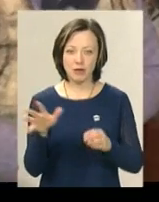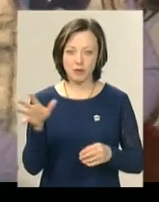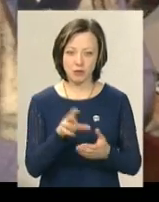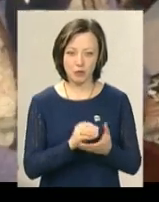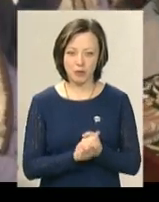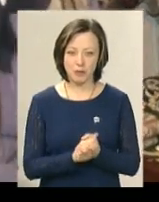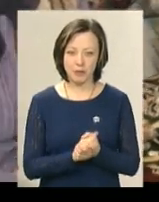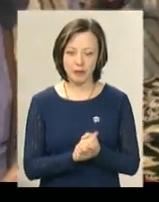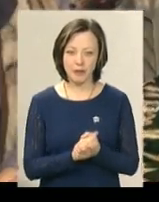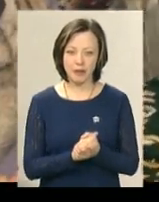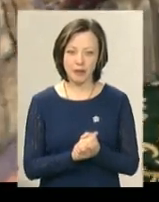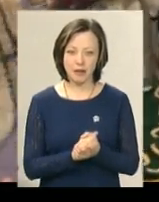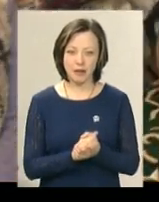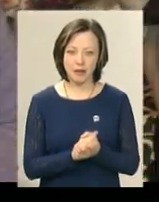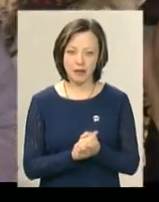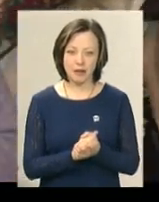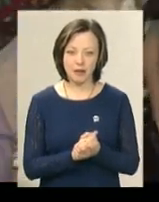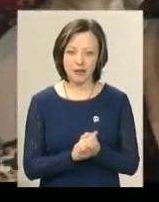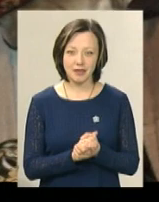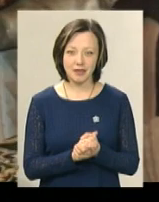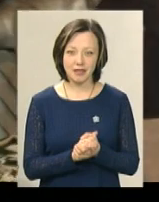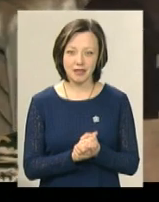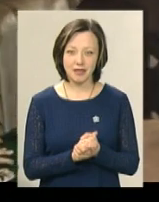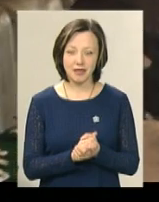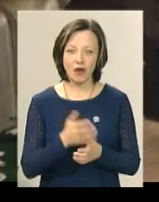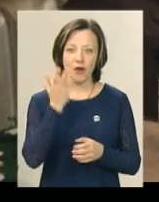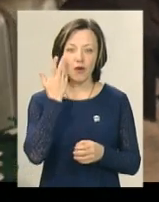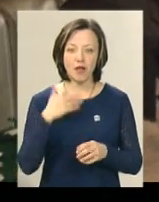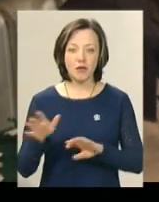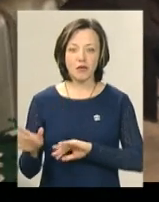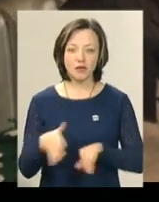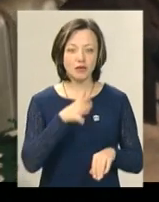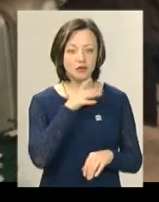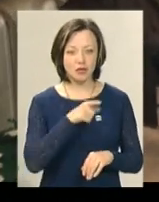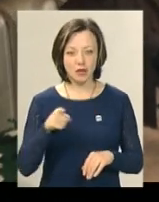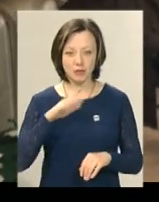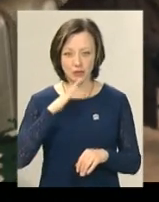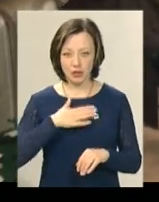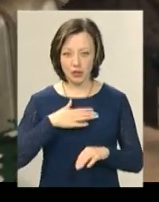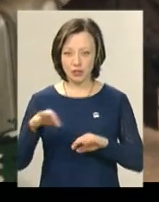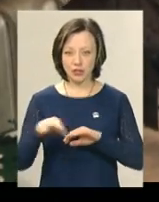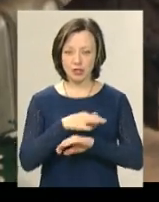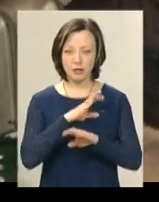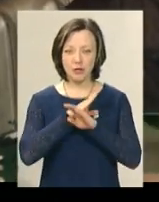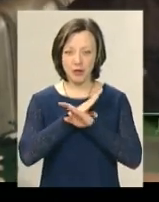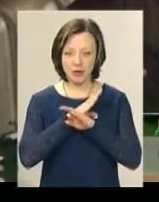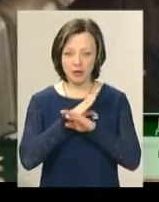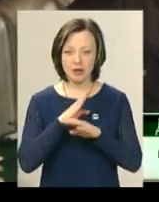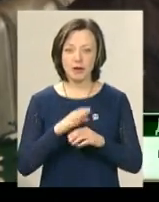усьому. А коли вже прожило время, і моя жінка померла,